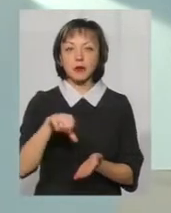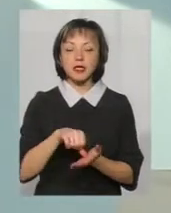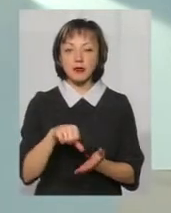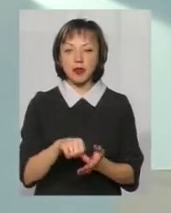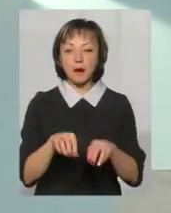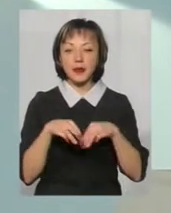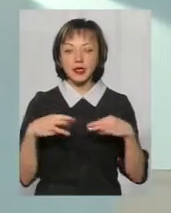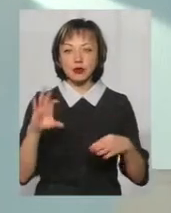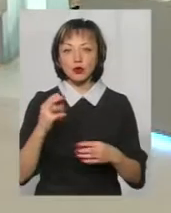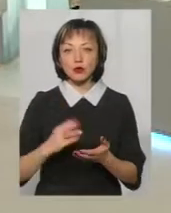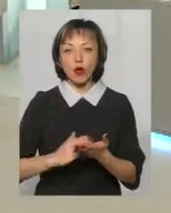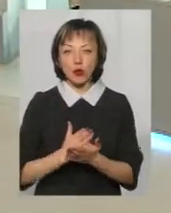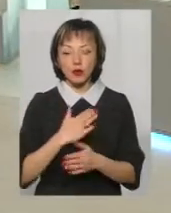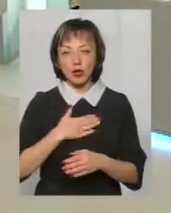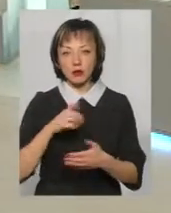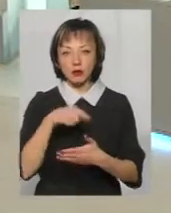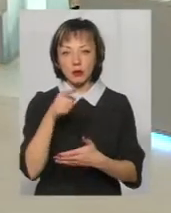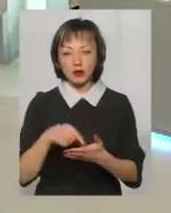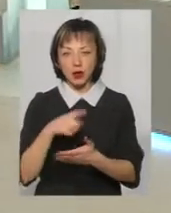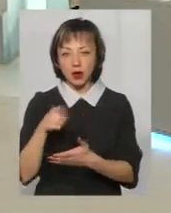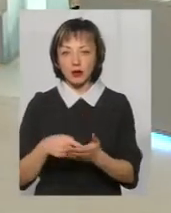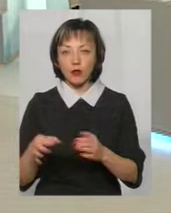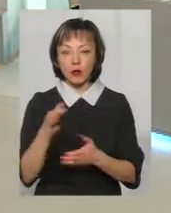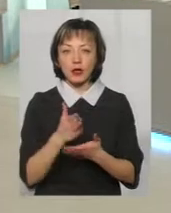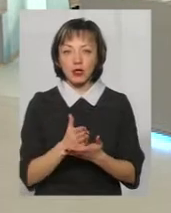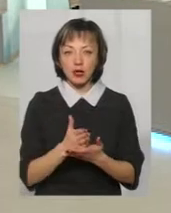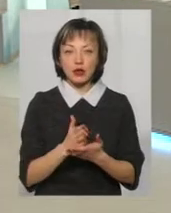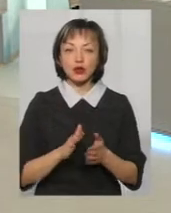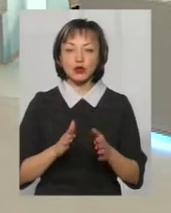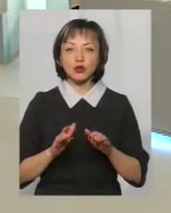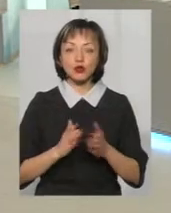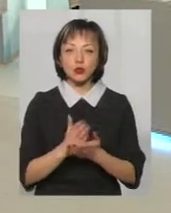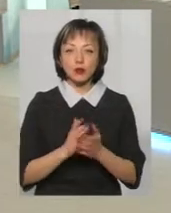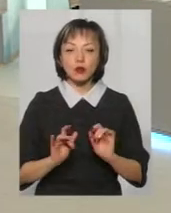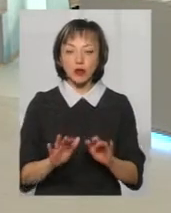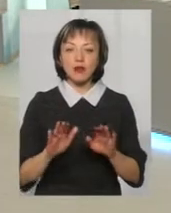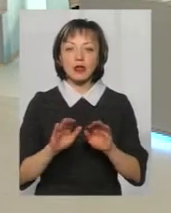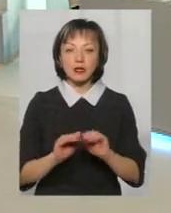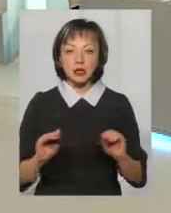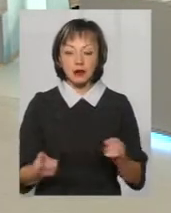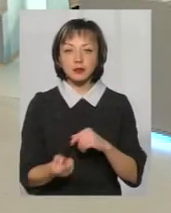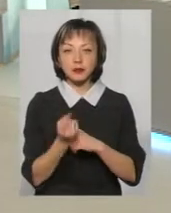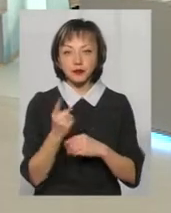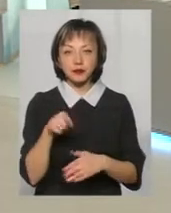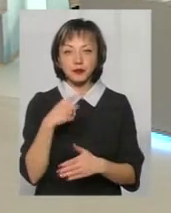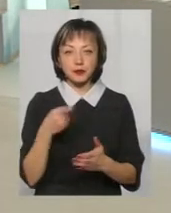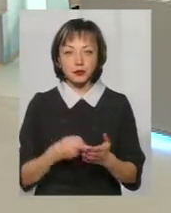Міністерства соціальної політики по наших питаннях в області є служба у справах дітей. Тому постане питання про